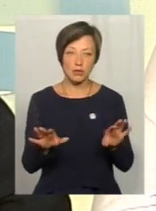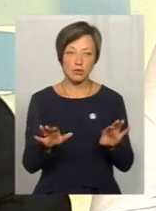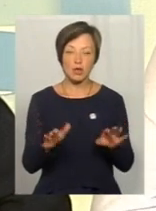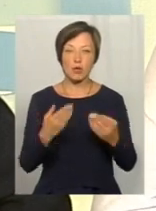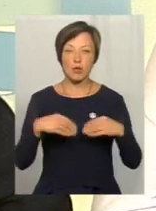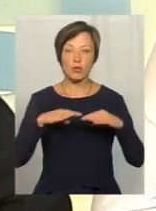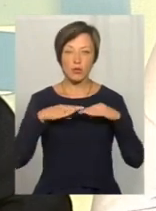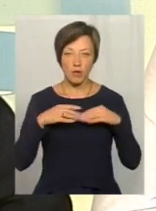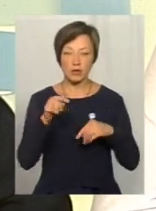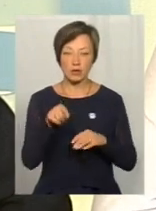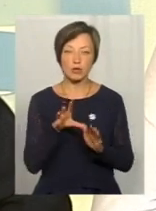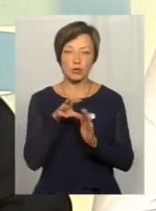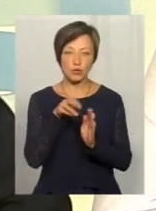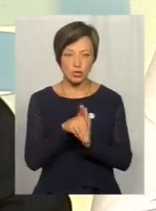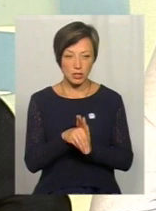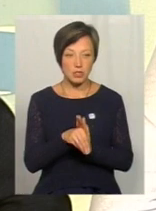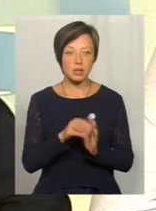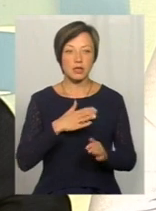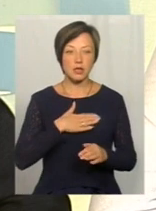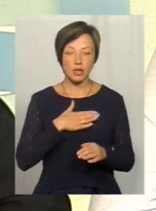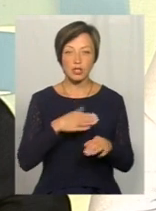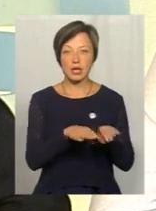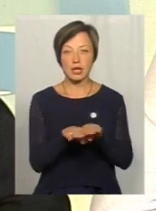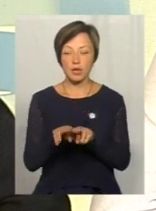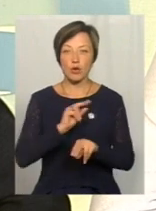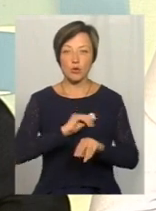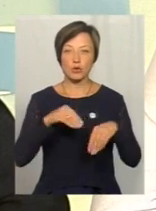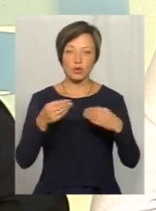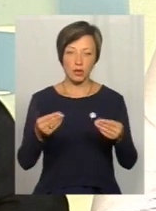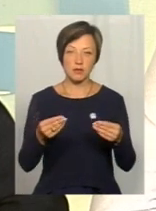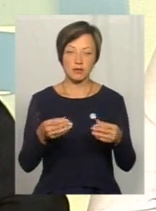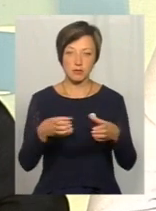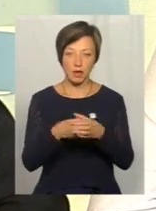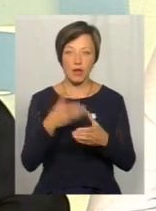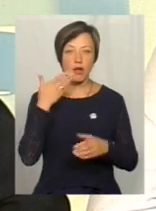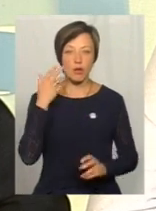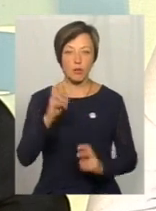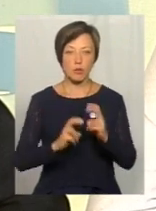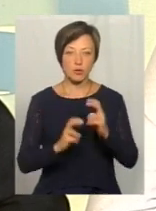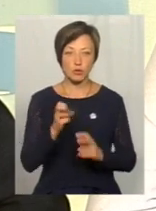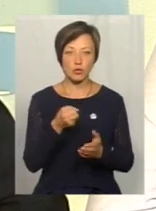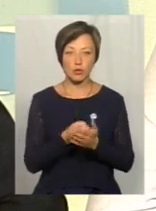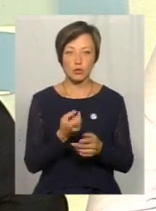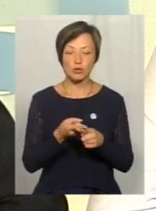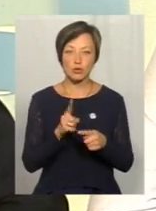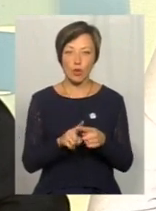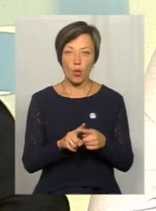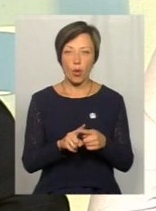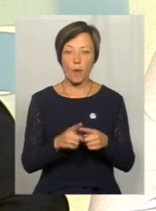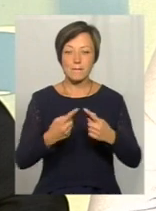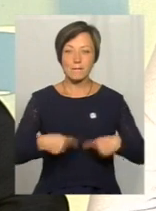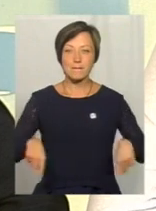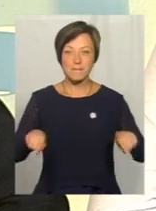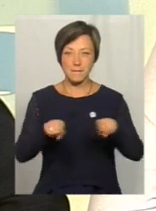пропонували там долучитися, в наші ліги роботодавців, взагалі, і легкої примисловості до цього парку.